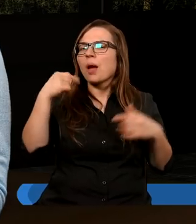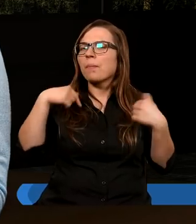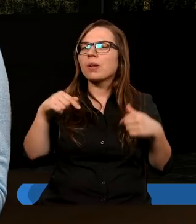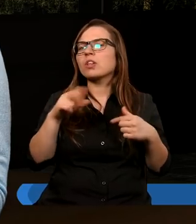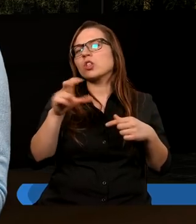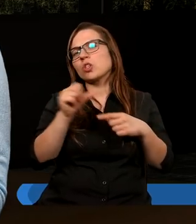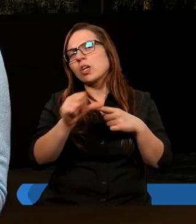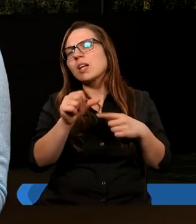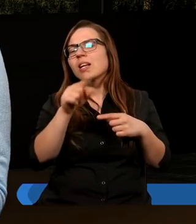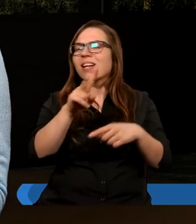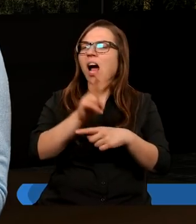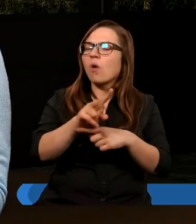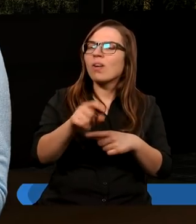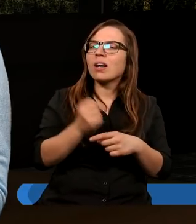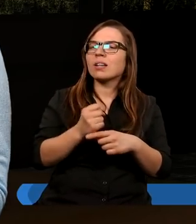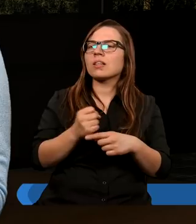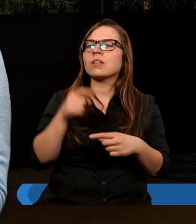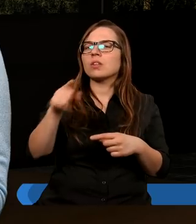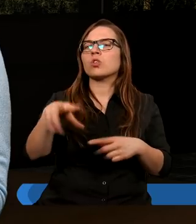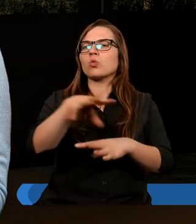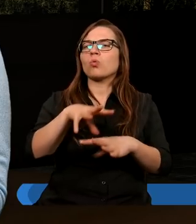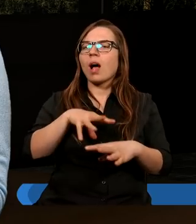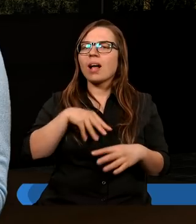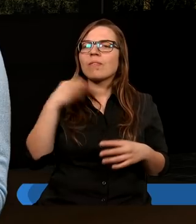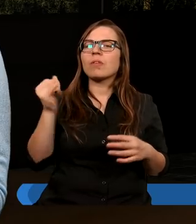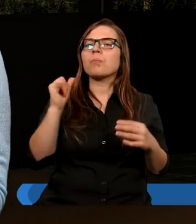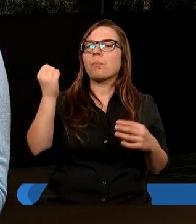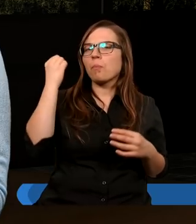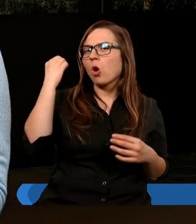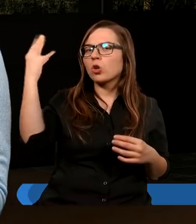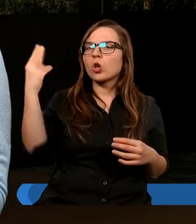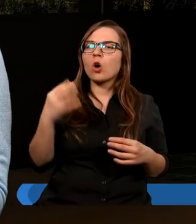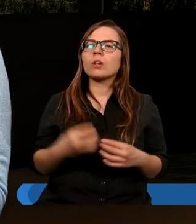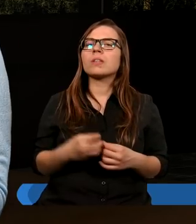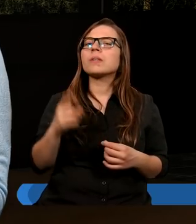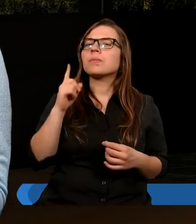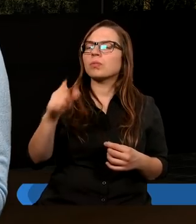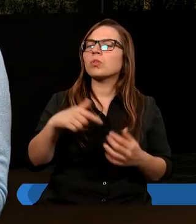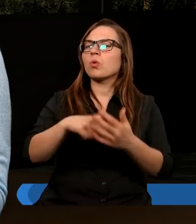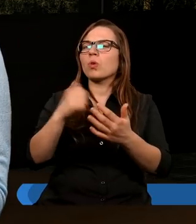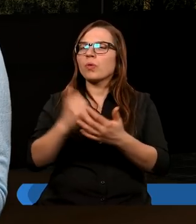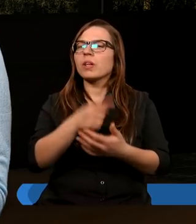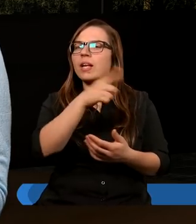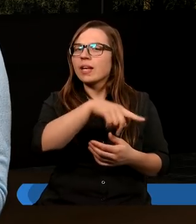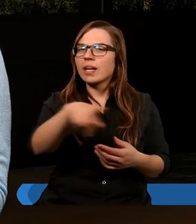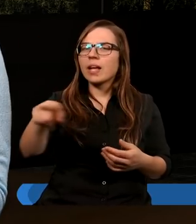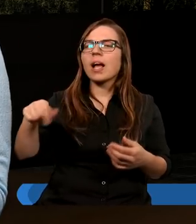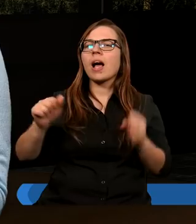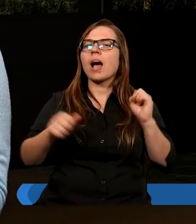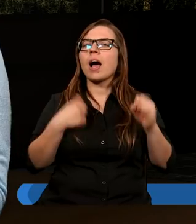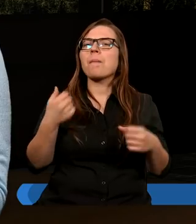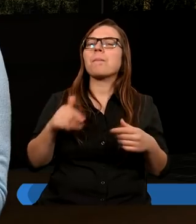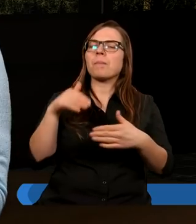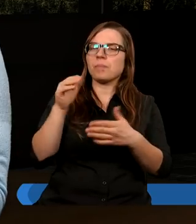cieszących się zaufaniem, pełnych Ducha Świętego i mądrości, a ustanowimy ich, aby się